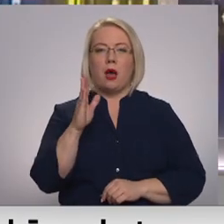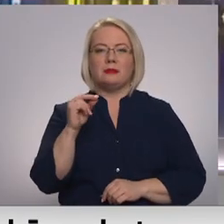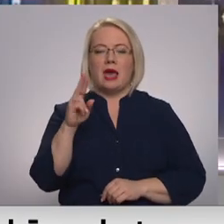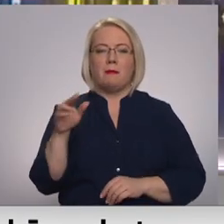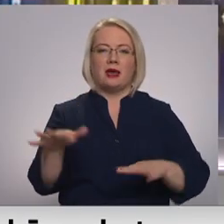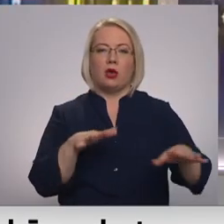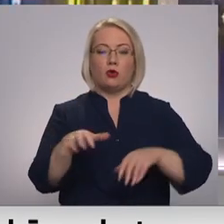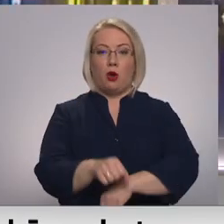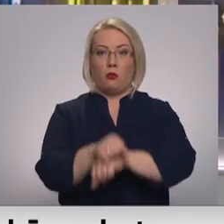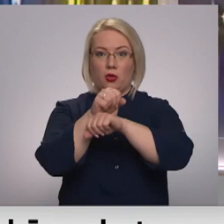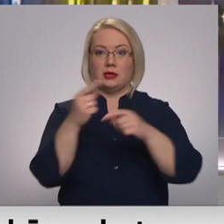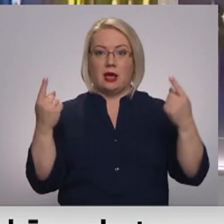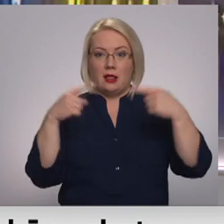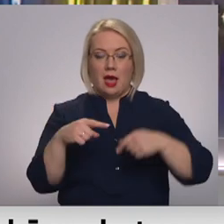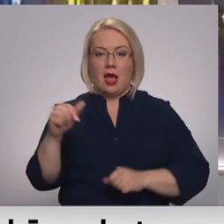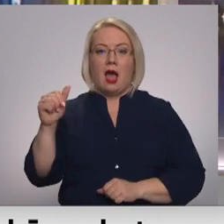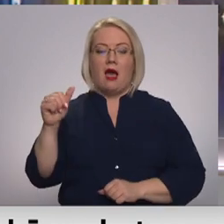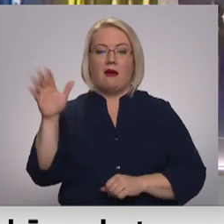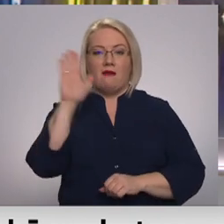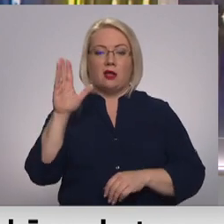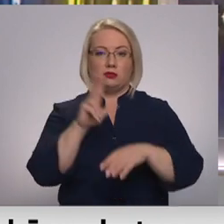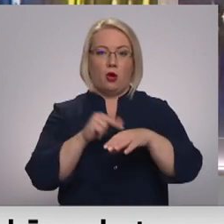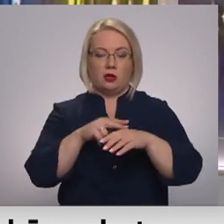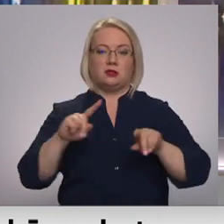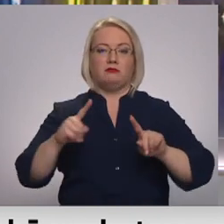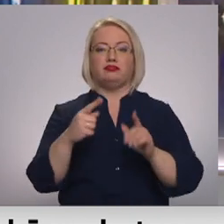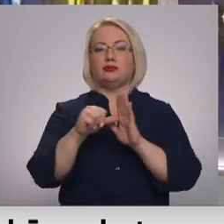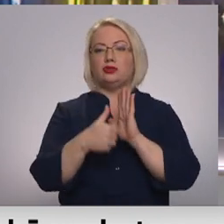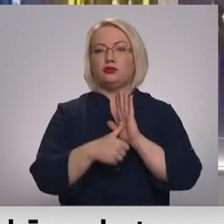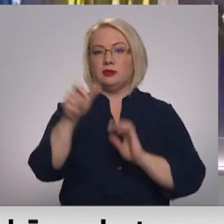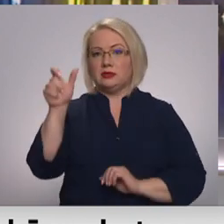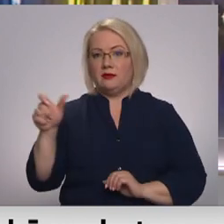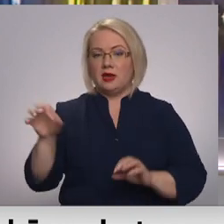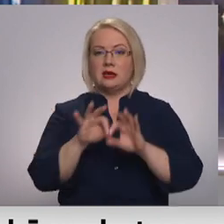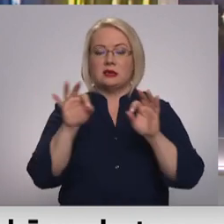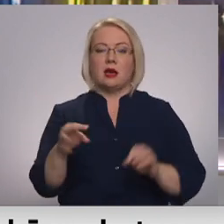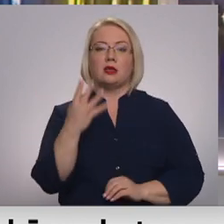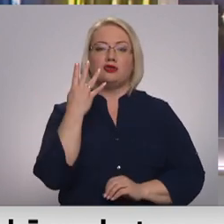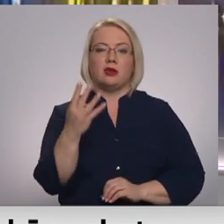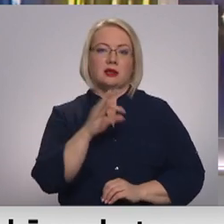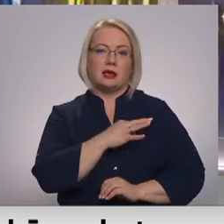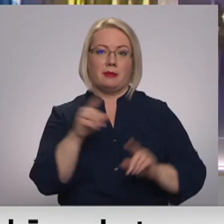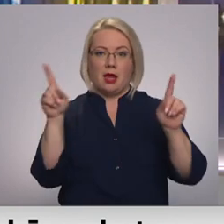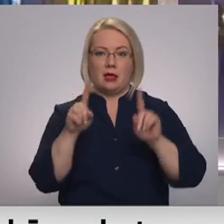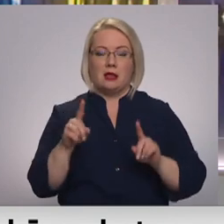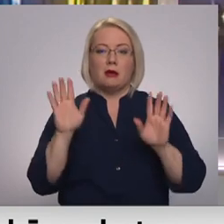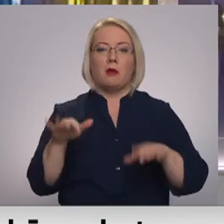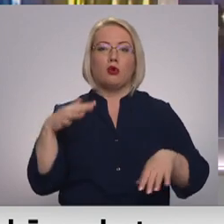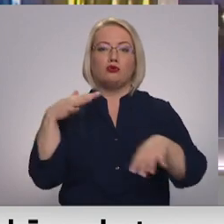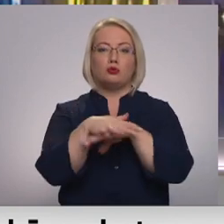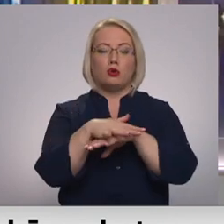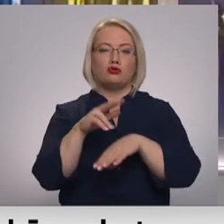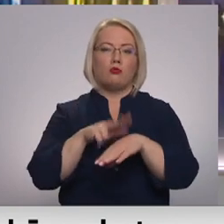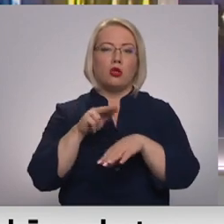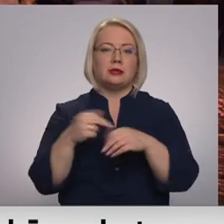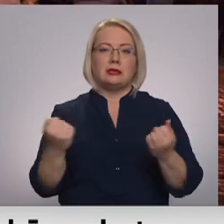protestlaikā valsts policiju vakarā izturējusi 16 cilvēkus. Sākti četri kriminālu procesi par uzbrukšanu policijas